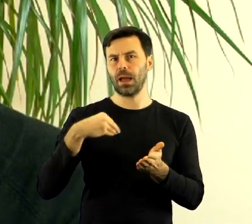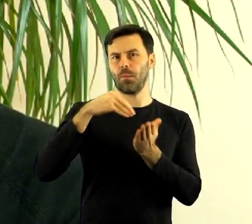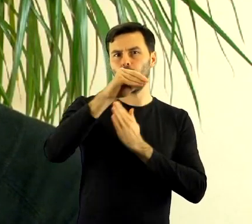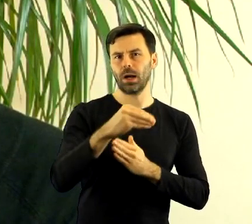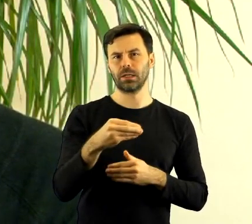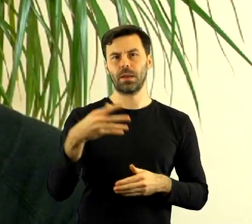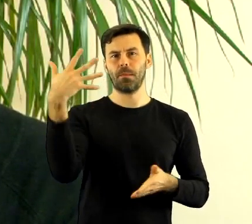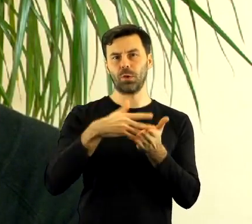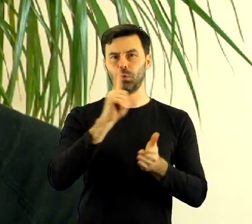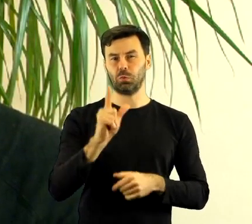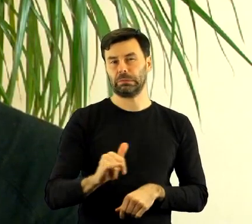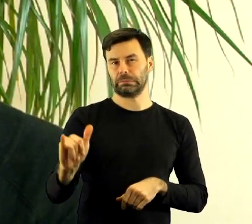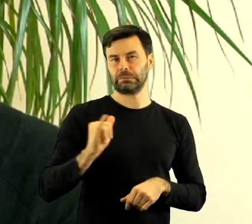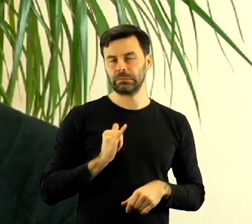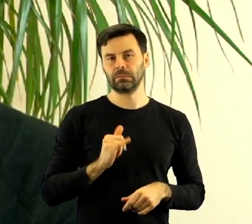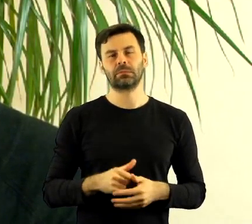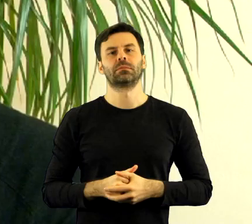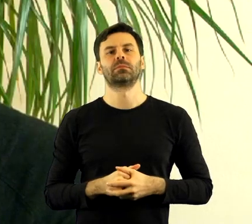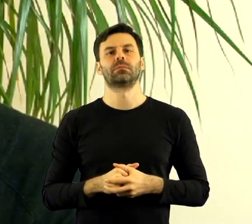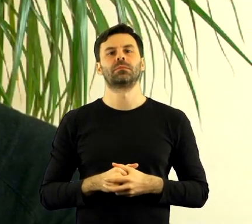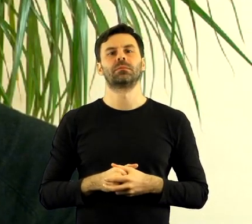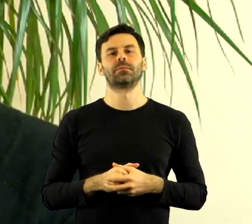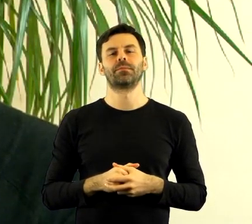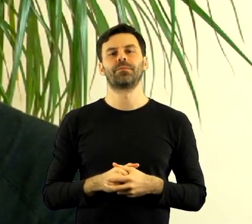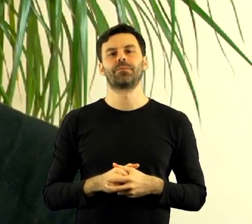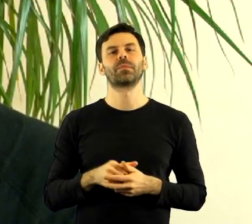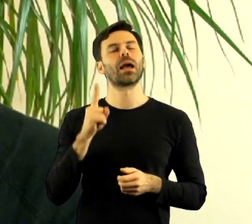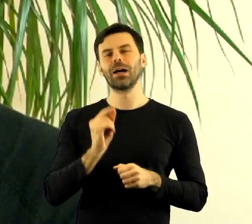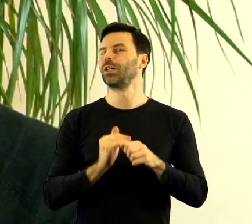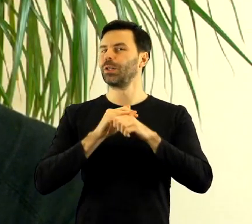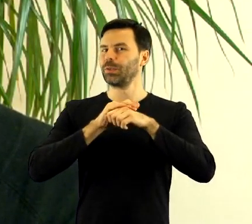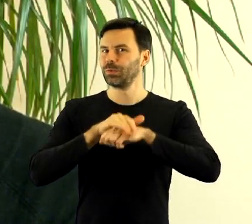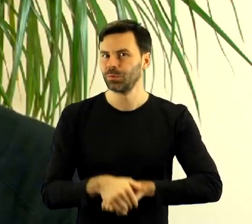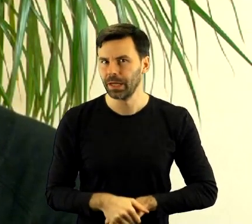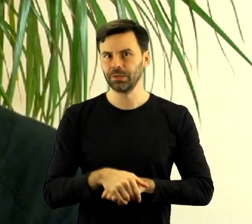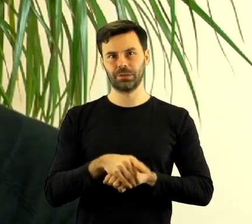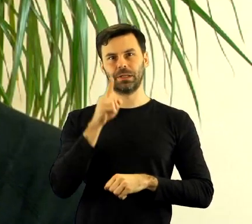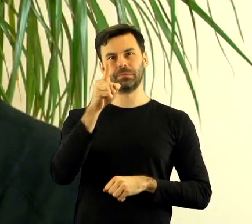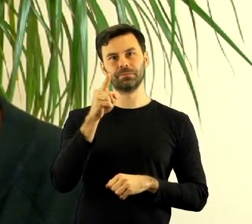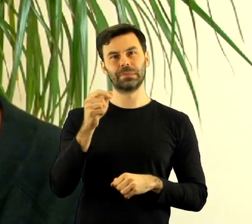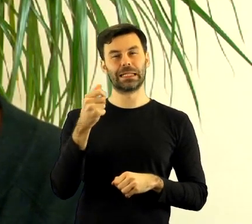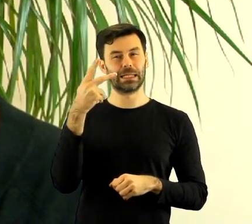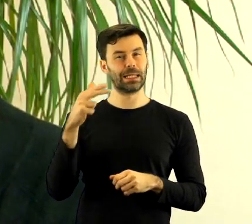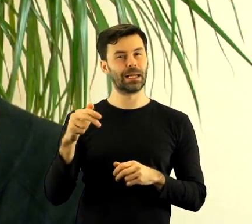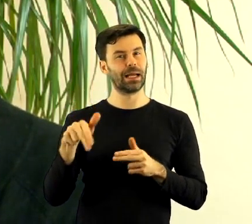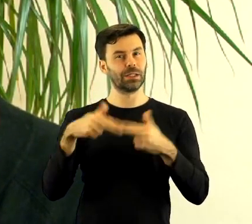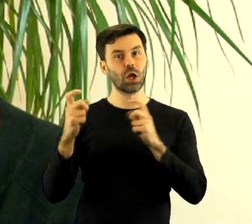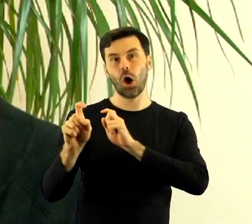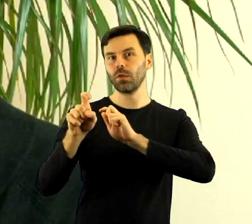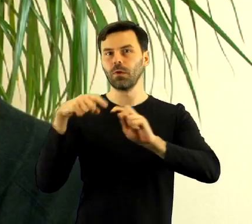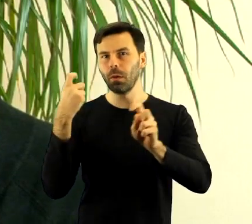wypadek, gdybyśmy nie zastosowały się do tego zakazu. Na szczęście dla nas. Na szczęście miałyśmy tam kilka dni na odwołanie.